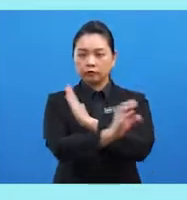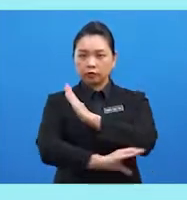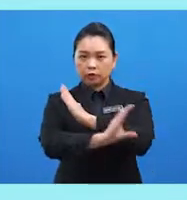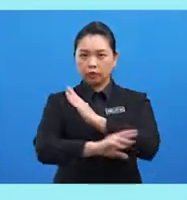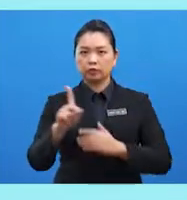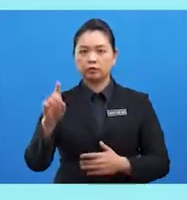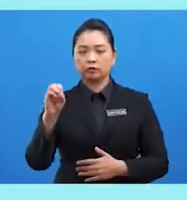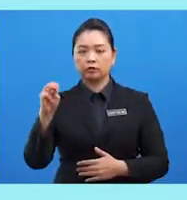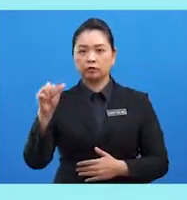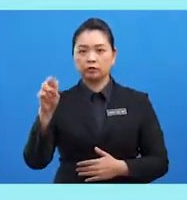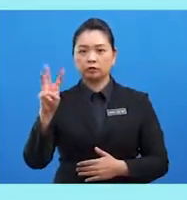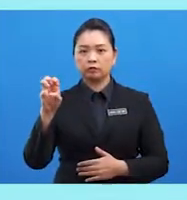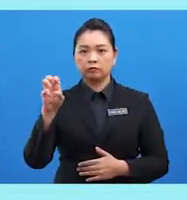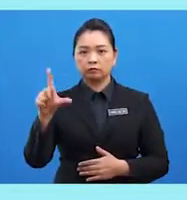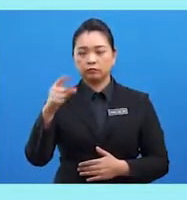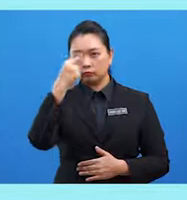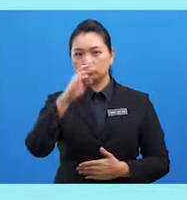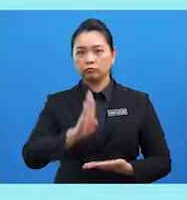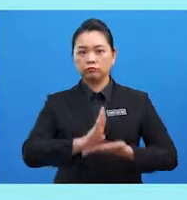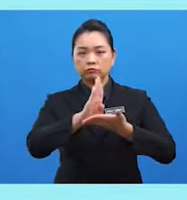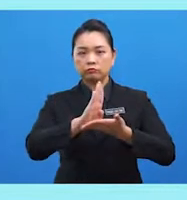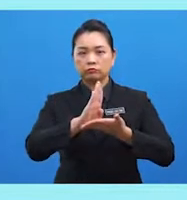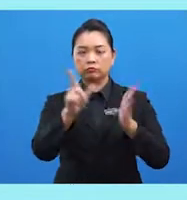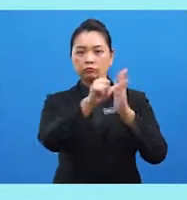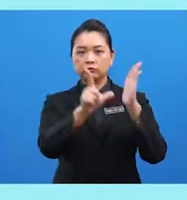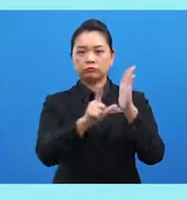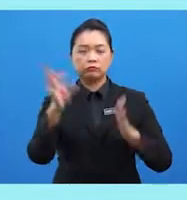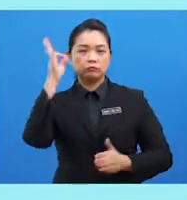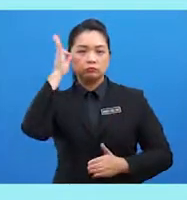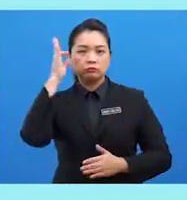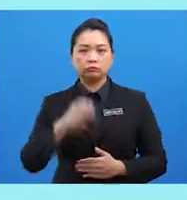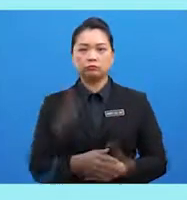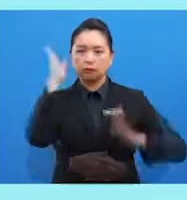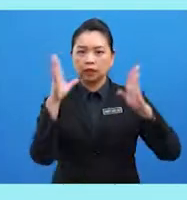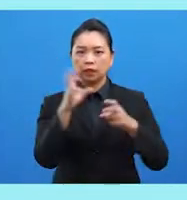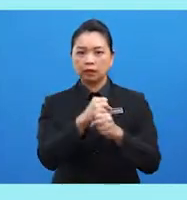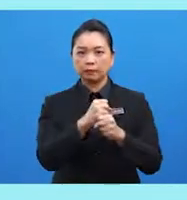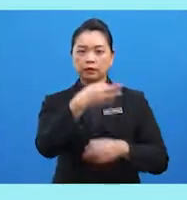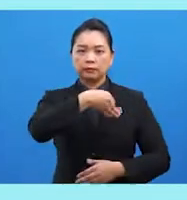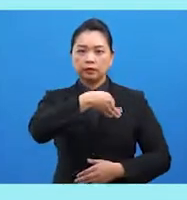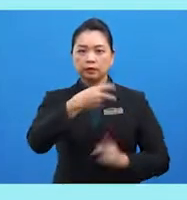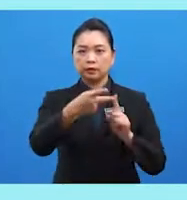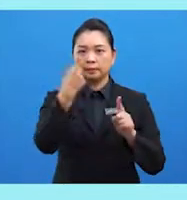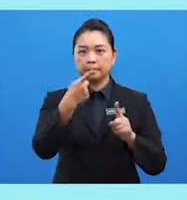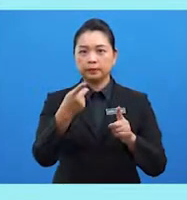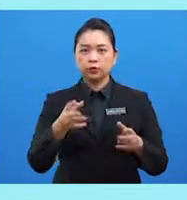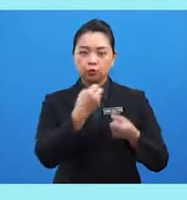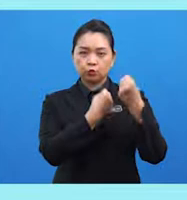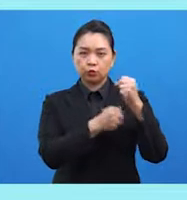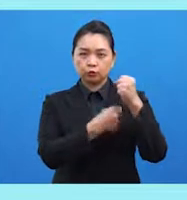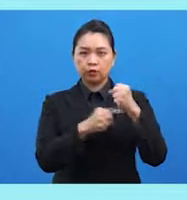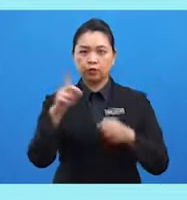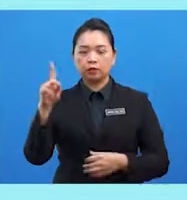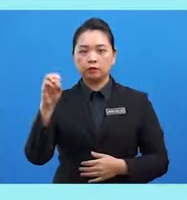perlembagaan persekutuan. Malaysia juga mendapat manfaat daripada penganjuran sukan Commonwealth